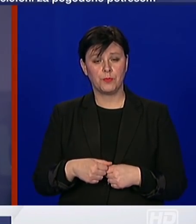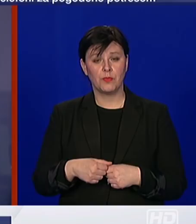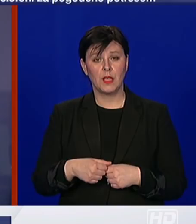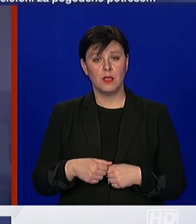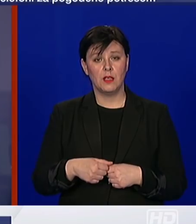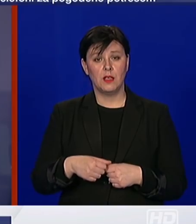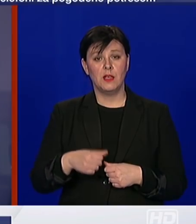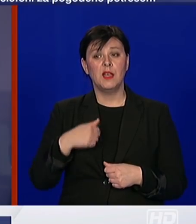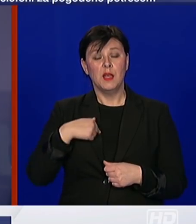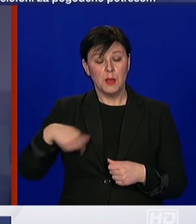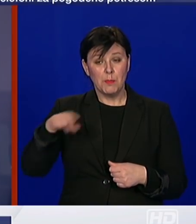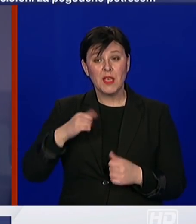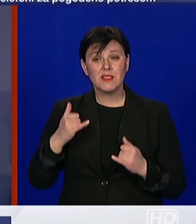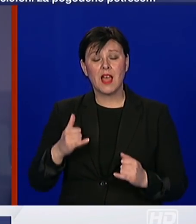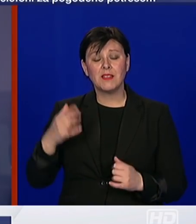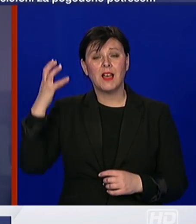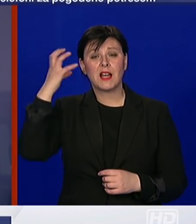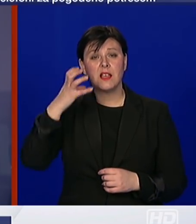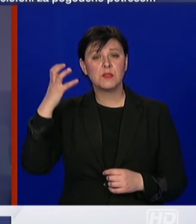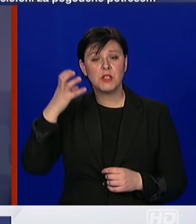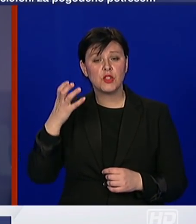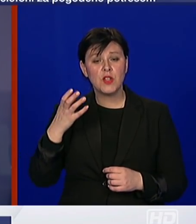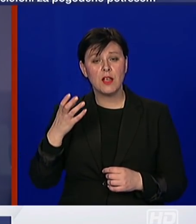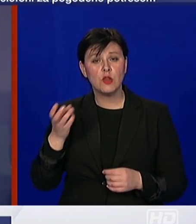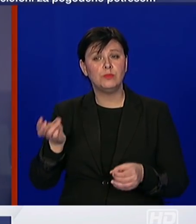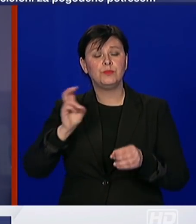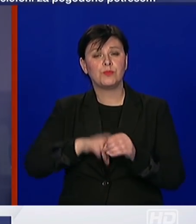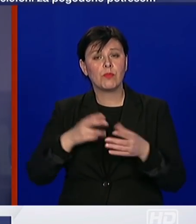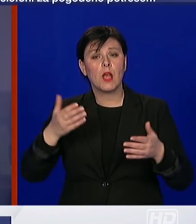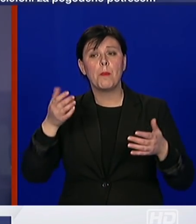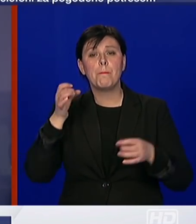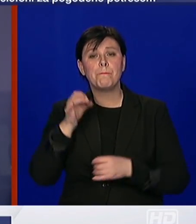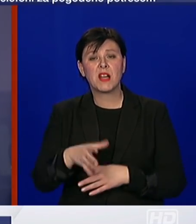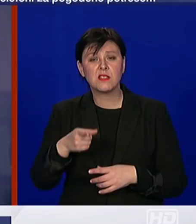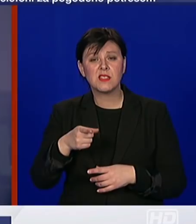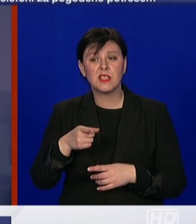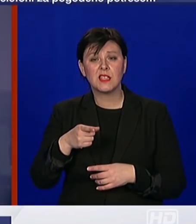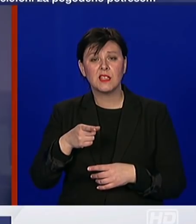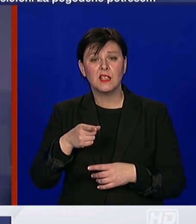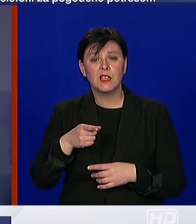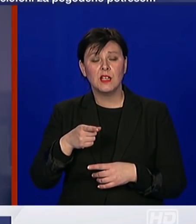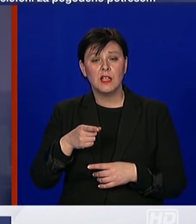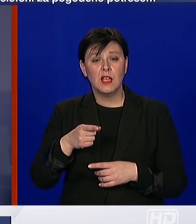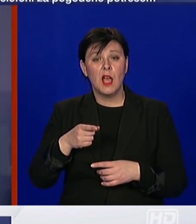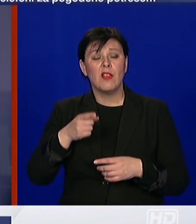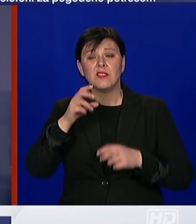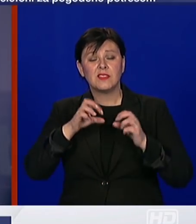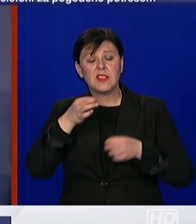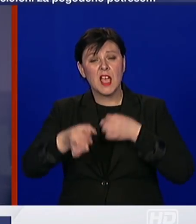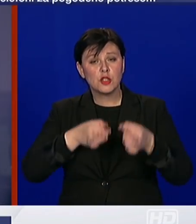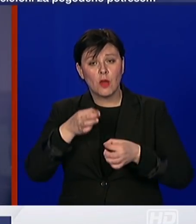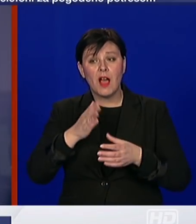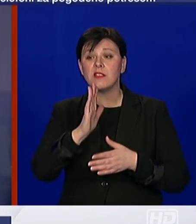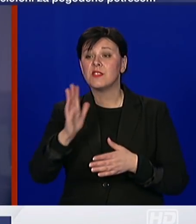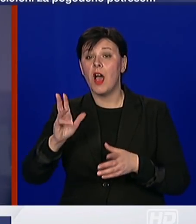razmišljamo o uvođenju ovih brzih takozvanih imunokrmatografskih testova koje svako može